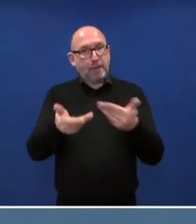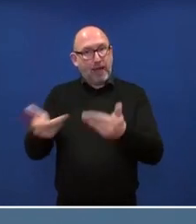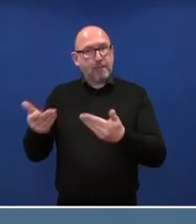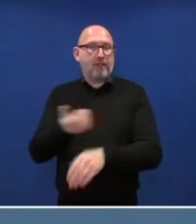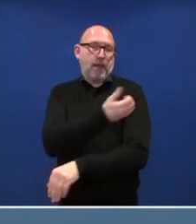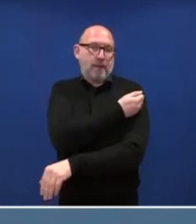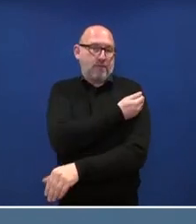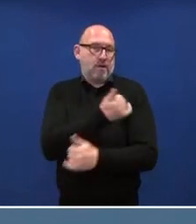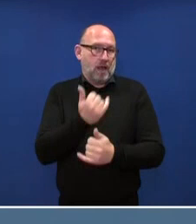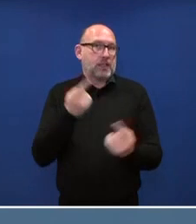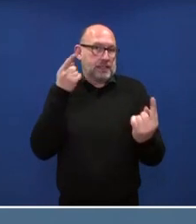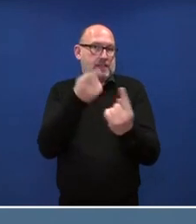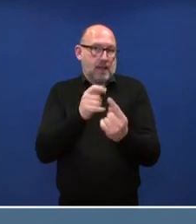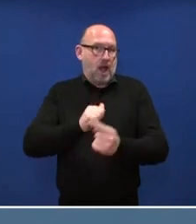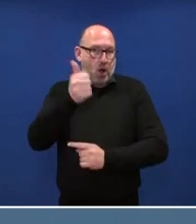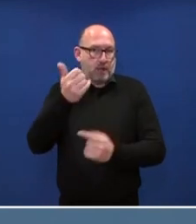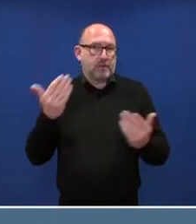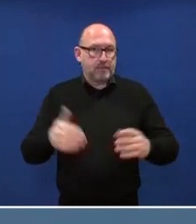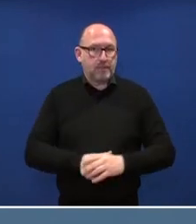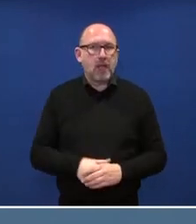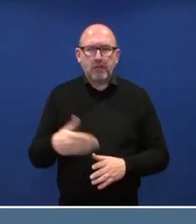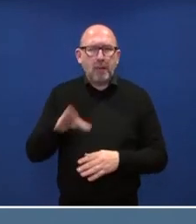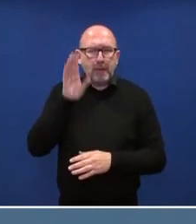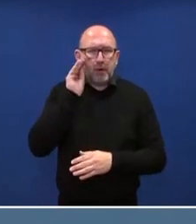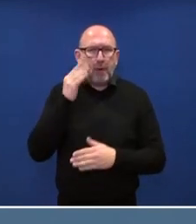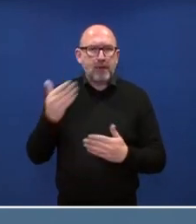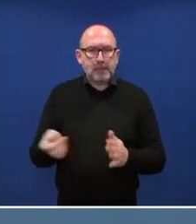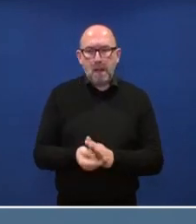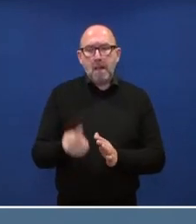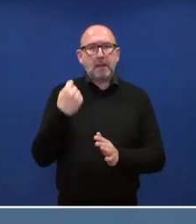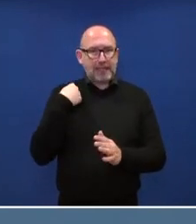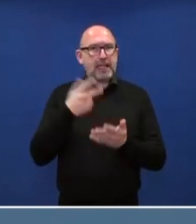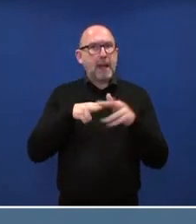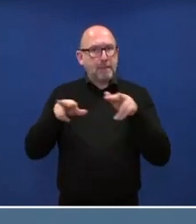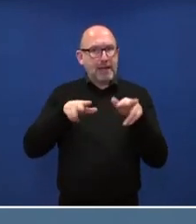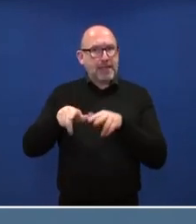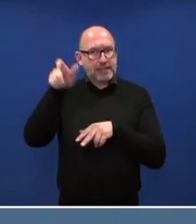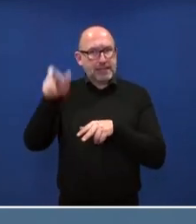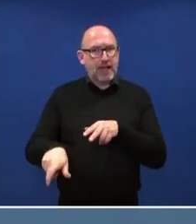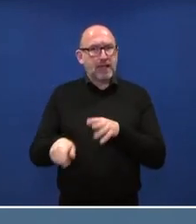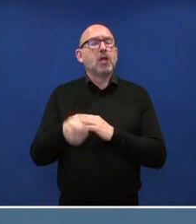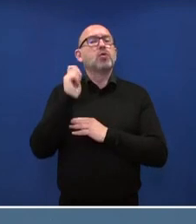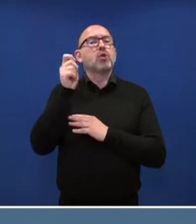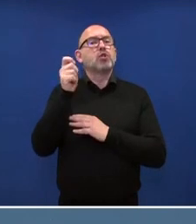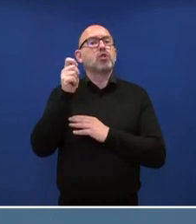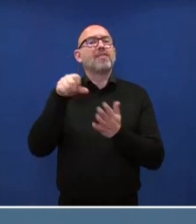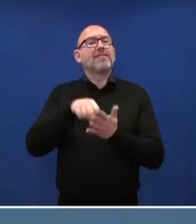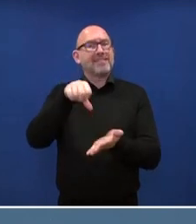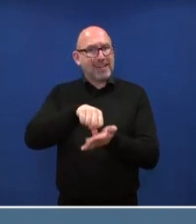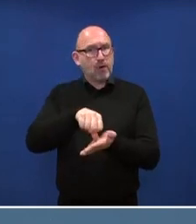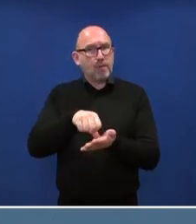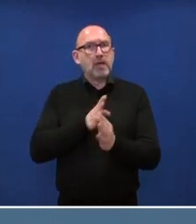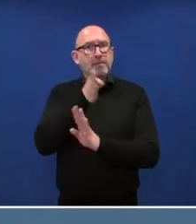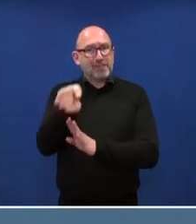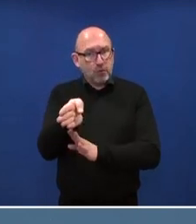impfen zu lassen. Sie werden mitbekommen haben, dass der Minister gestern ein Impfzentrum in Düsseldorf besucht hat. Auch